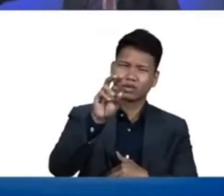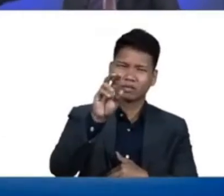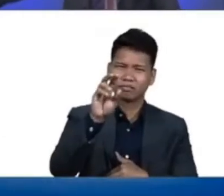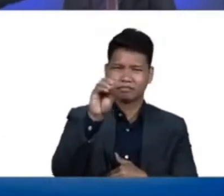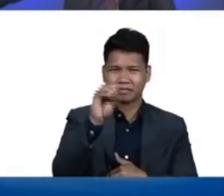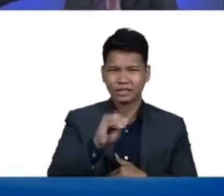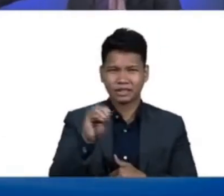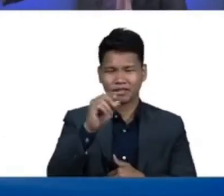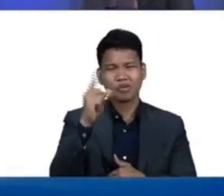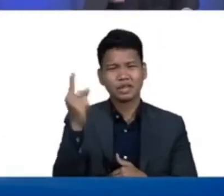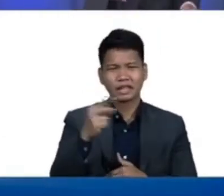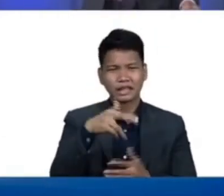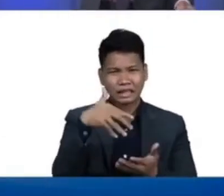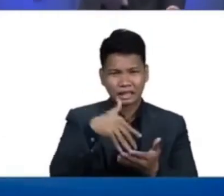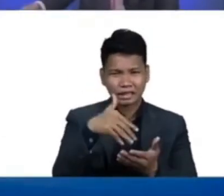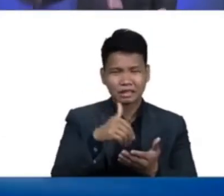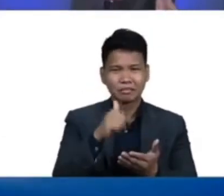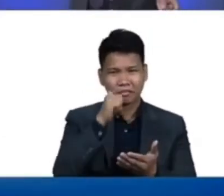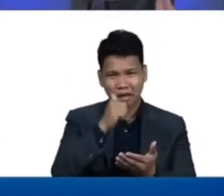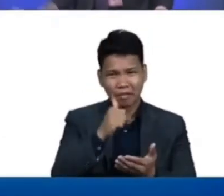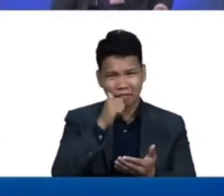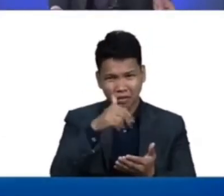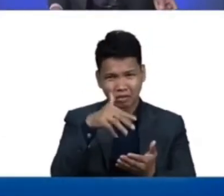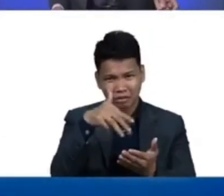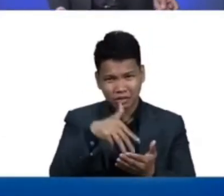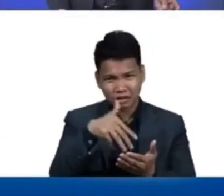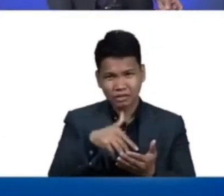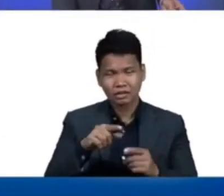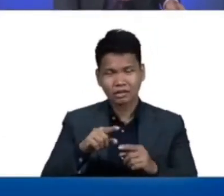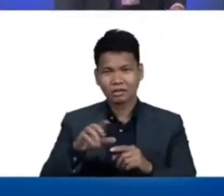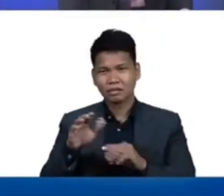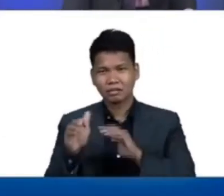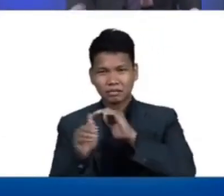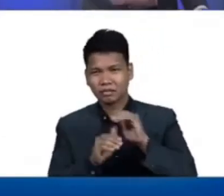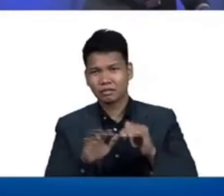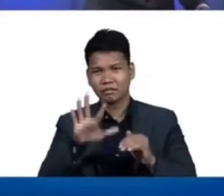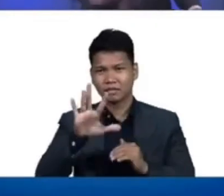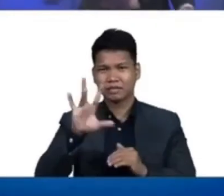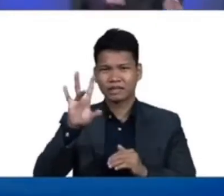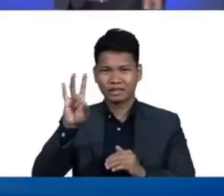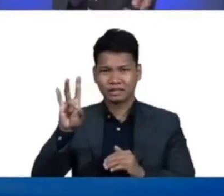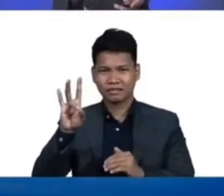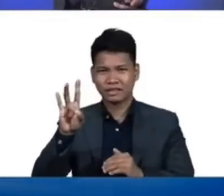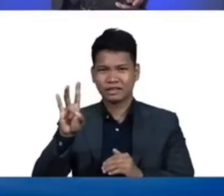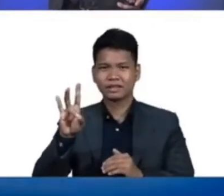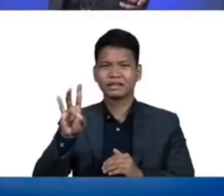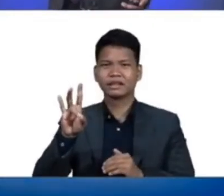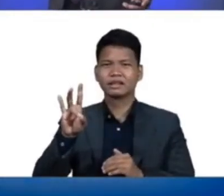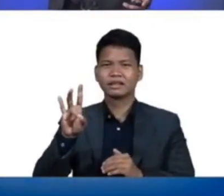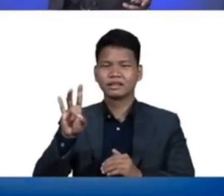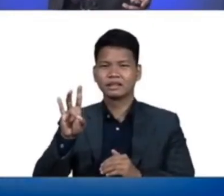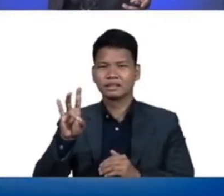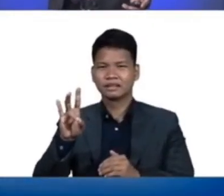% do not read the bible at all during a typical week